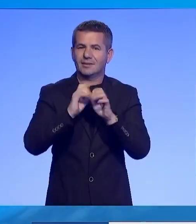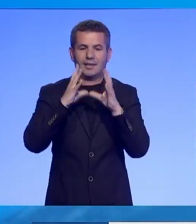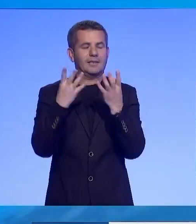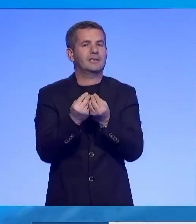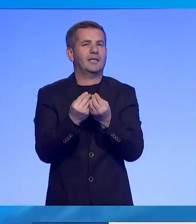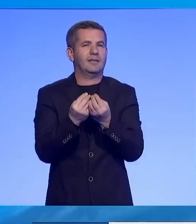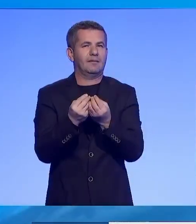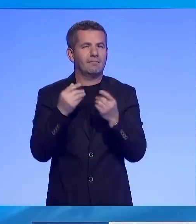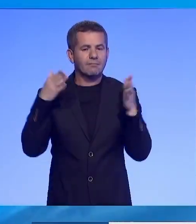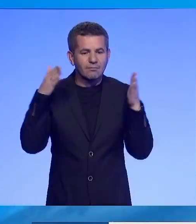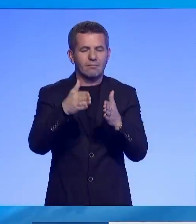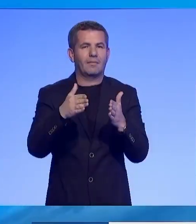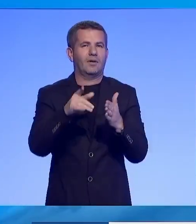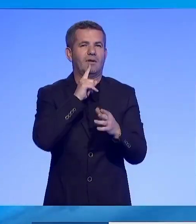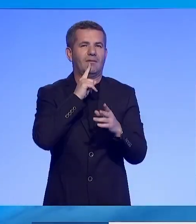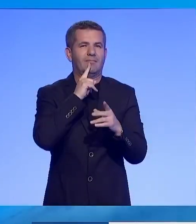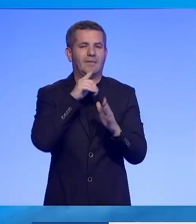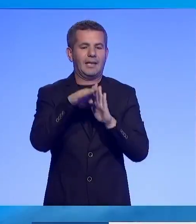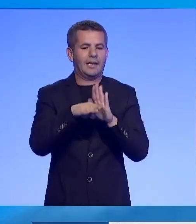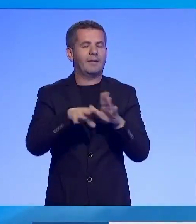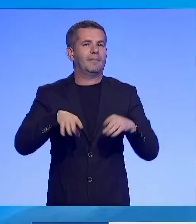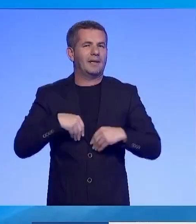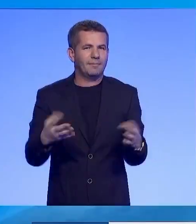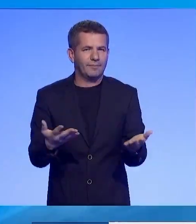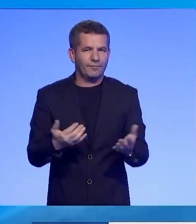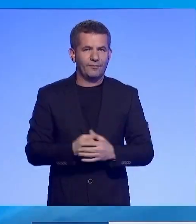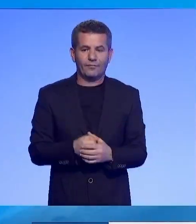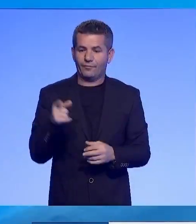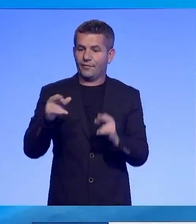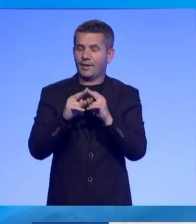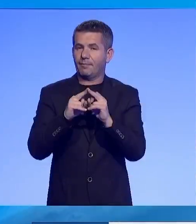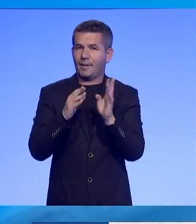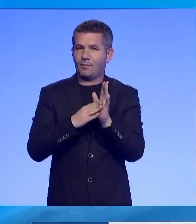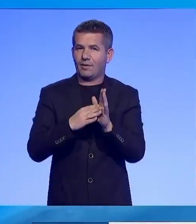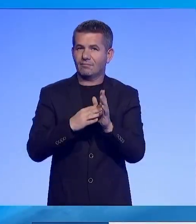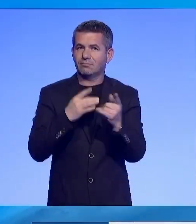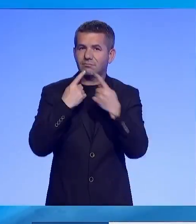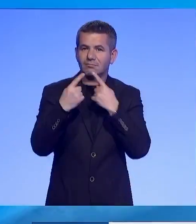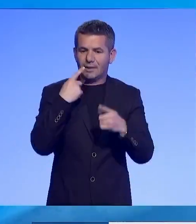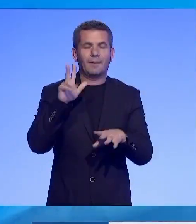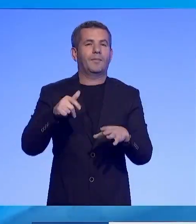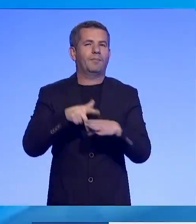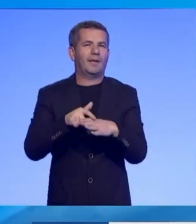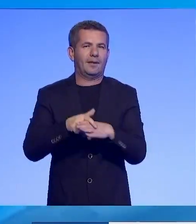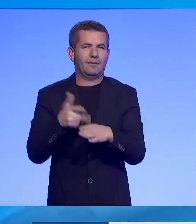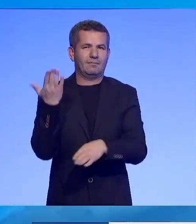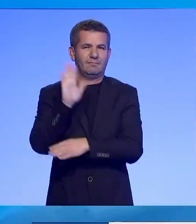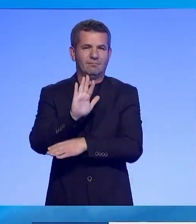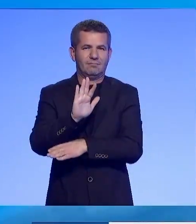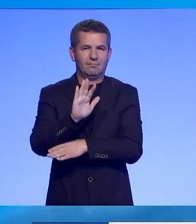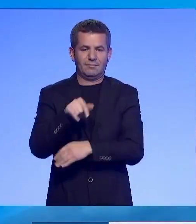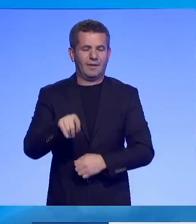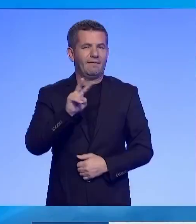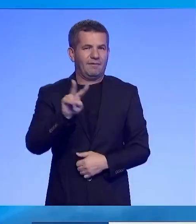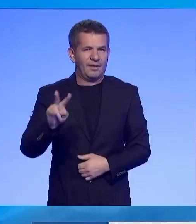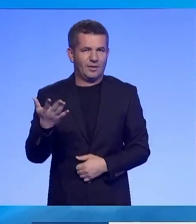përfshirse, legjerisht e obligushme. Fjala e Armend Muja së vetvendosjes, si duke të pengoi deputetin e të njëtit subjekt